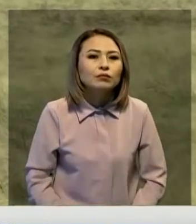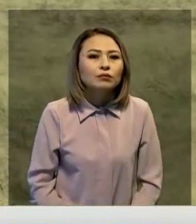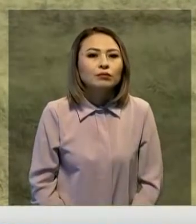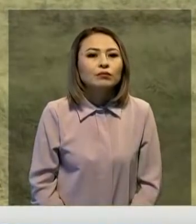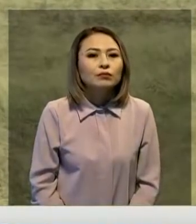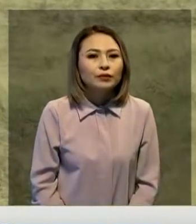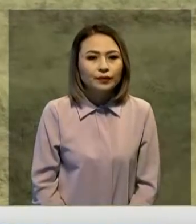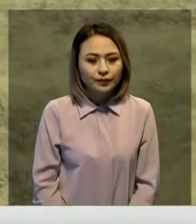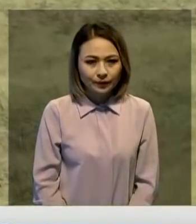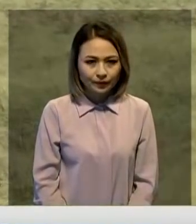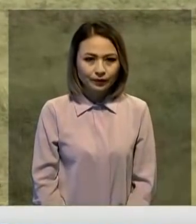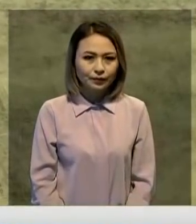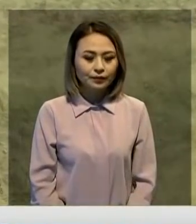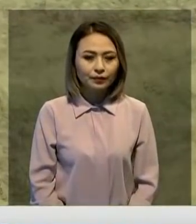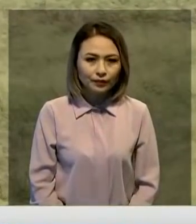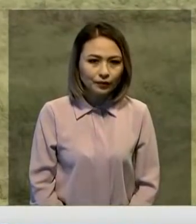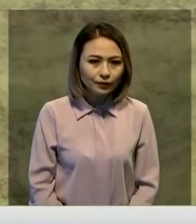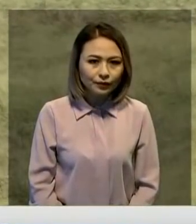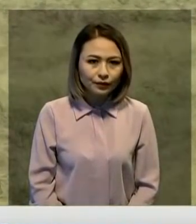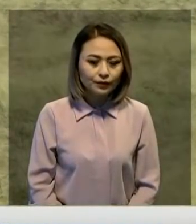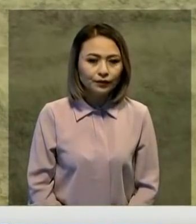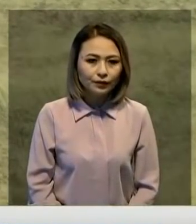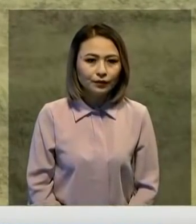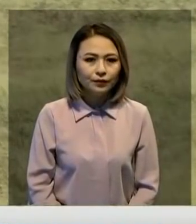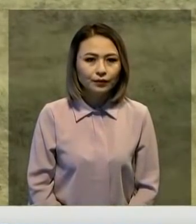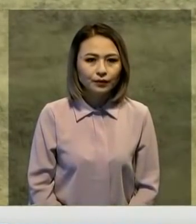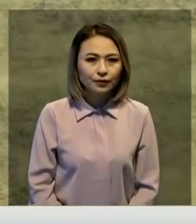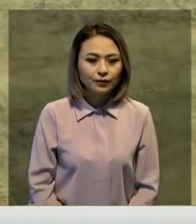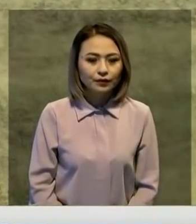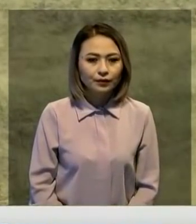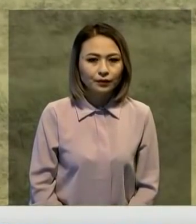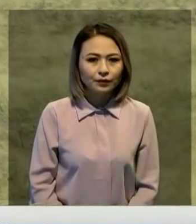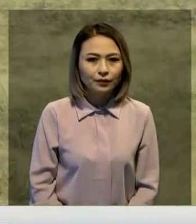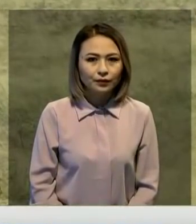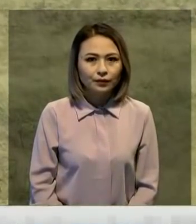Талғат Исламыла, Медет Күмір Ханов, Шығыс Қазақстан обылысы, Хабар 24.